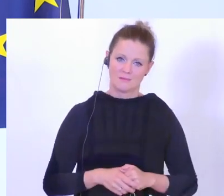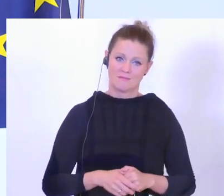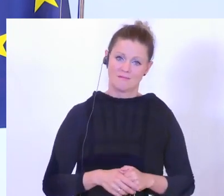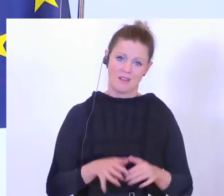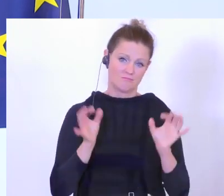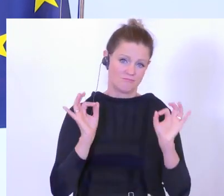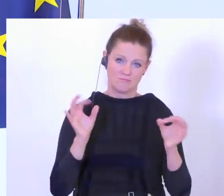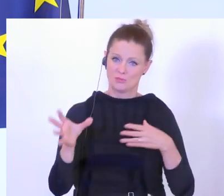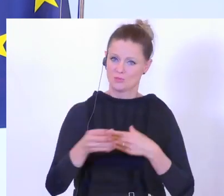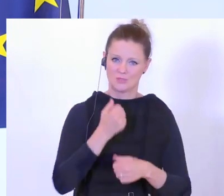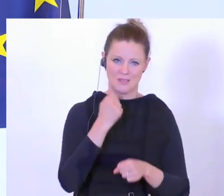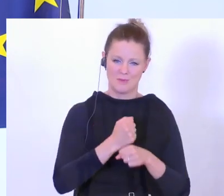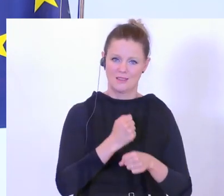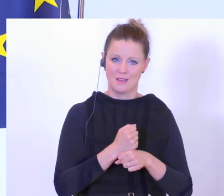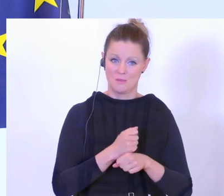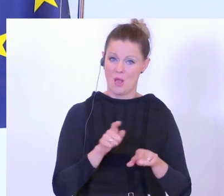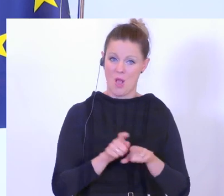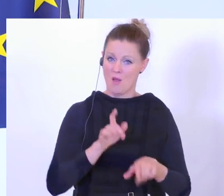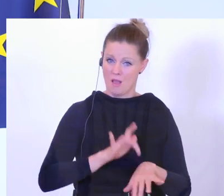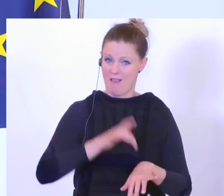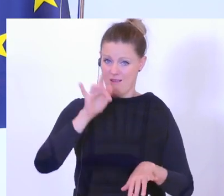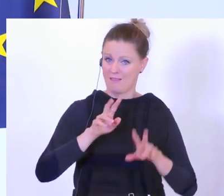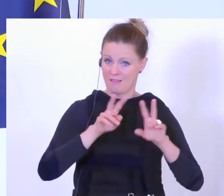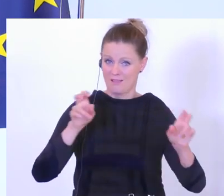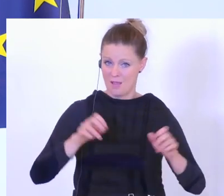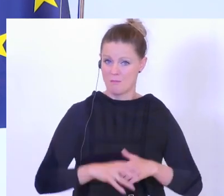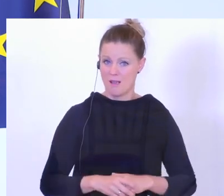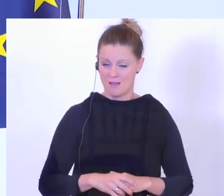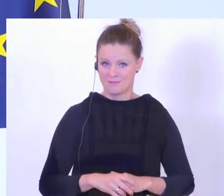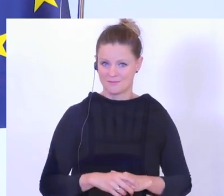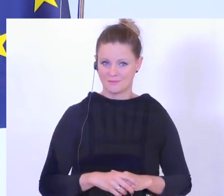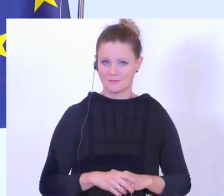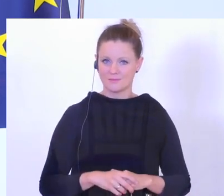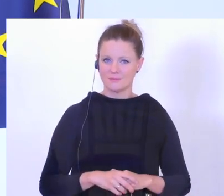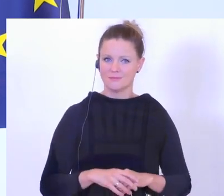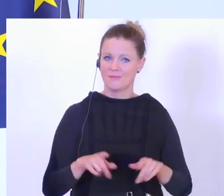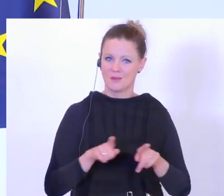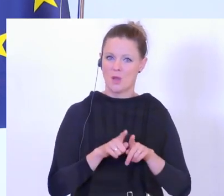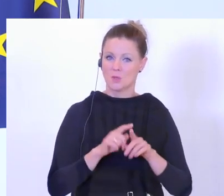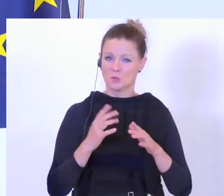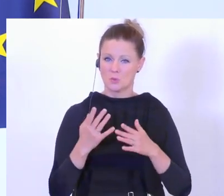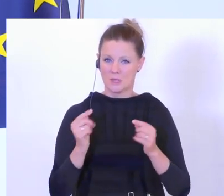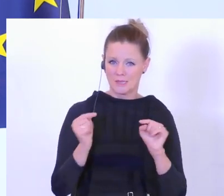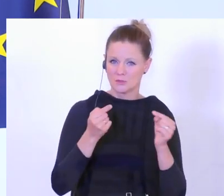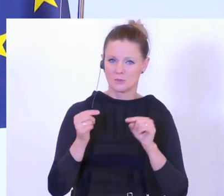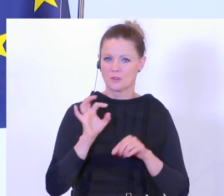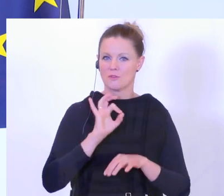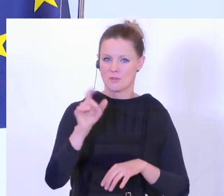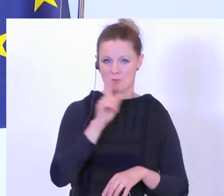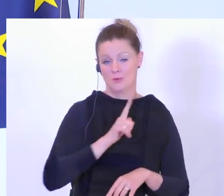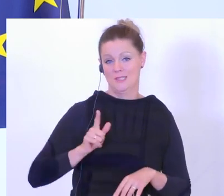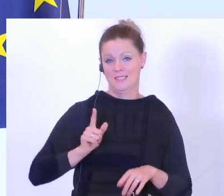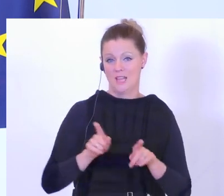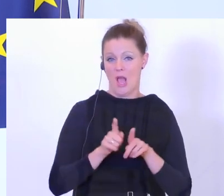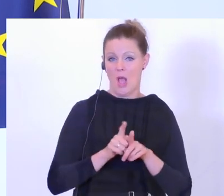Zusammenarbeit, auch bei sehr, sehr kritischen Fragen. Aber diese Auseinandersetzung, die tut auch Polizisten gut, sehr, sehr gut. Und